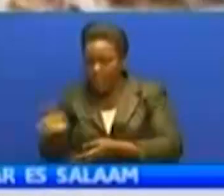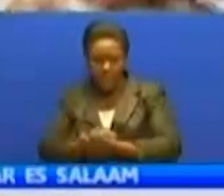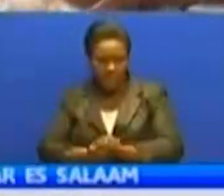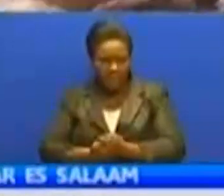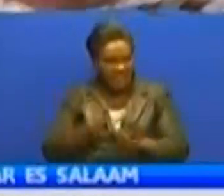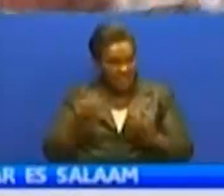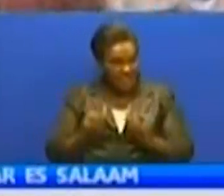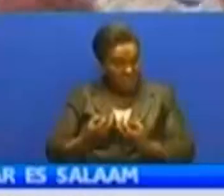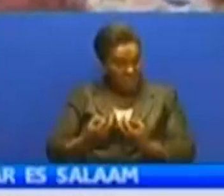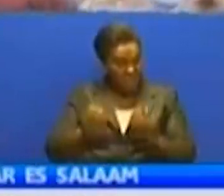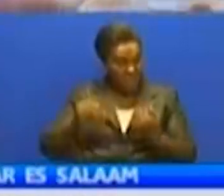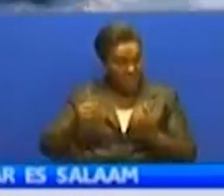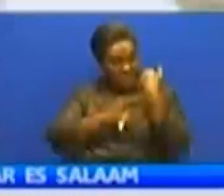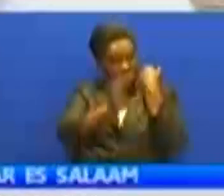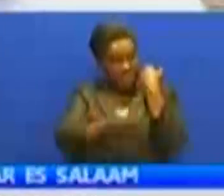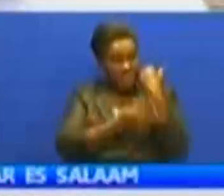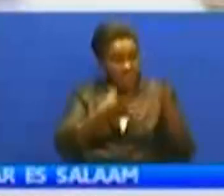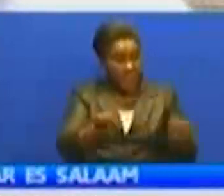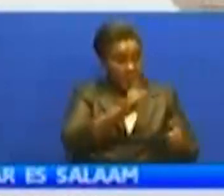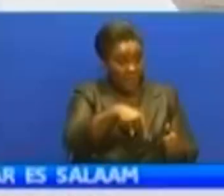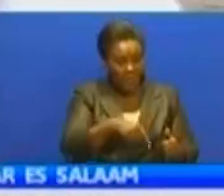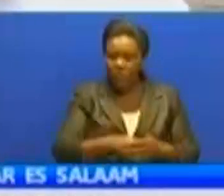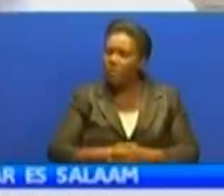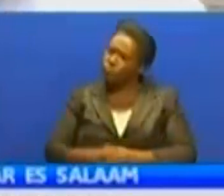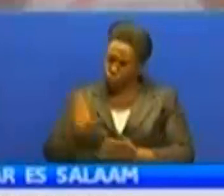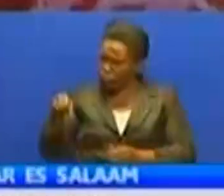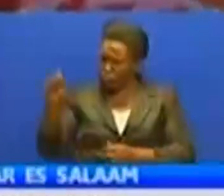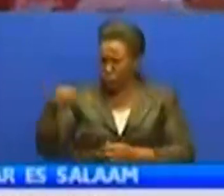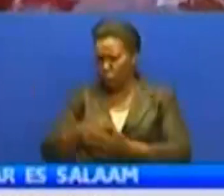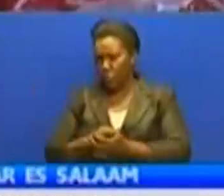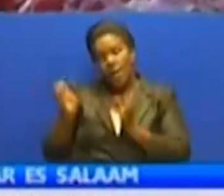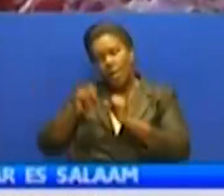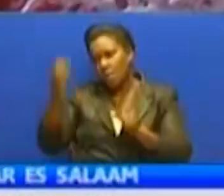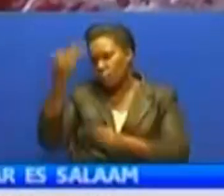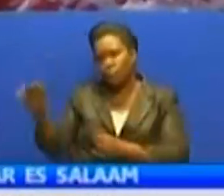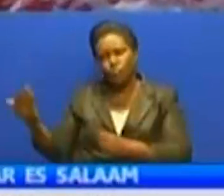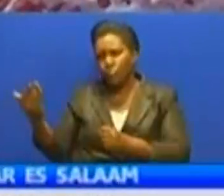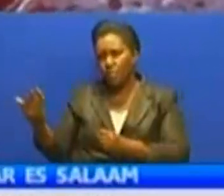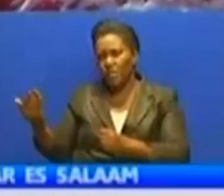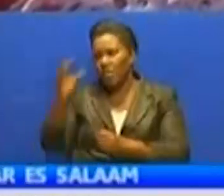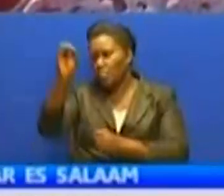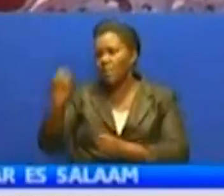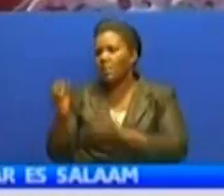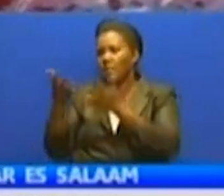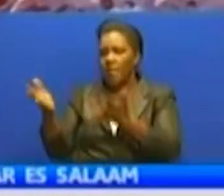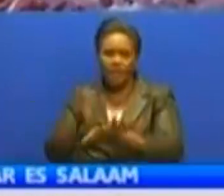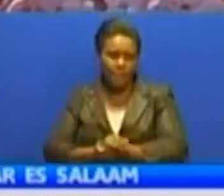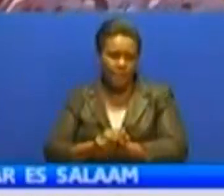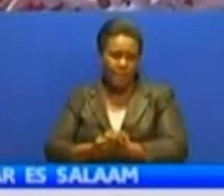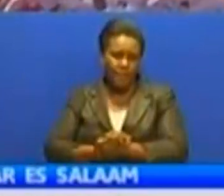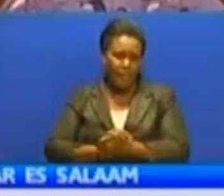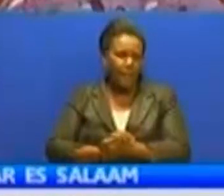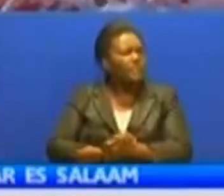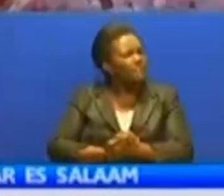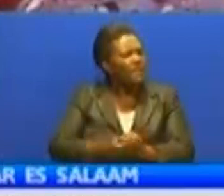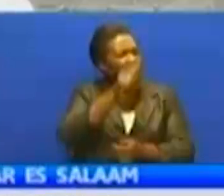Najee, inaathari kwa wamlaji? Maedhala hayata kosekana, ila kwa kiasigani, hatu yajiu. Nilini sasa kifanyige kwa watu